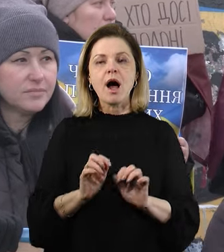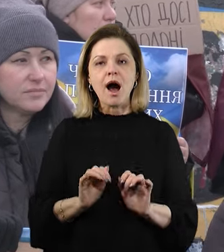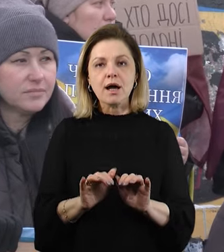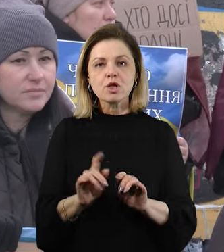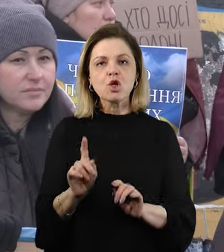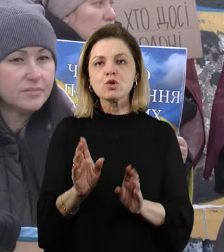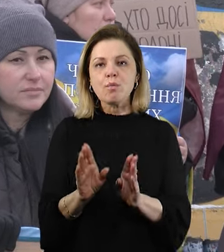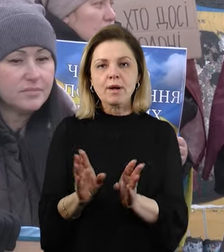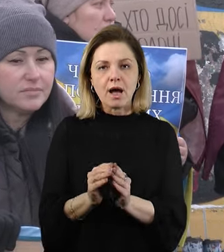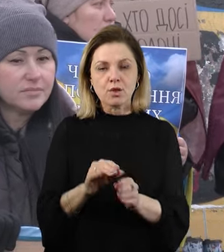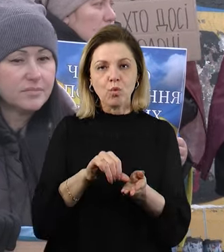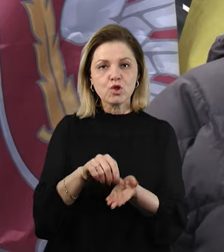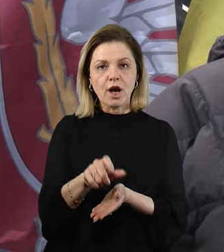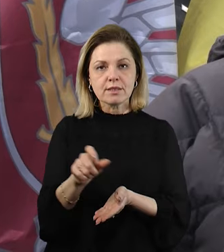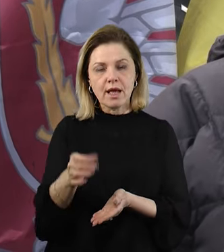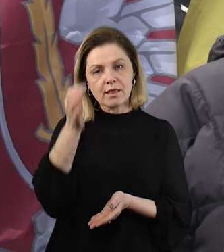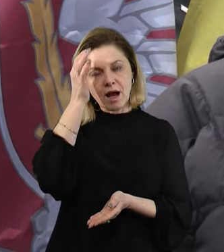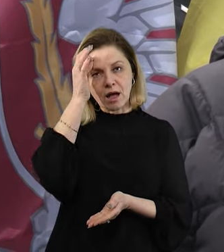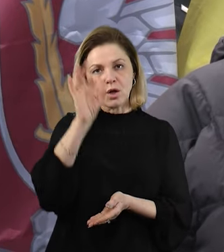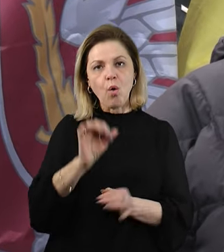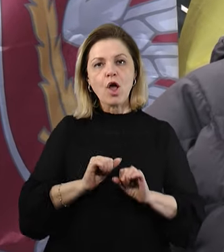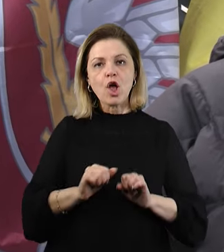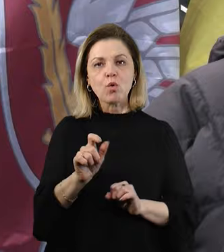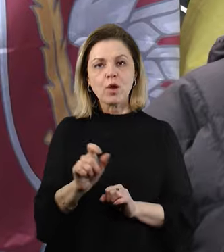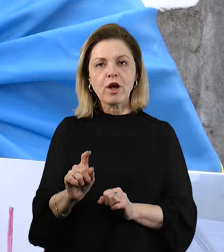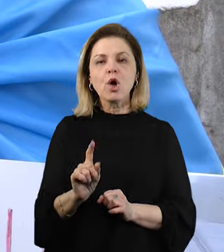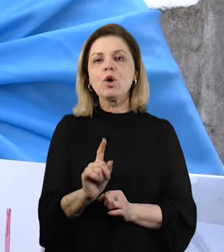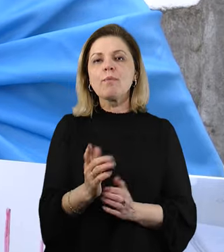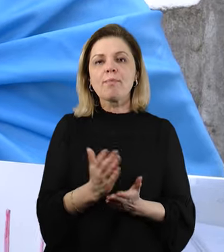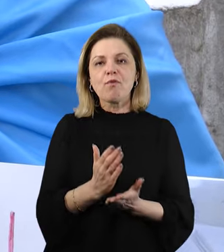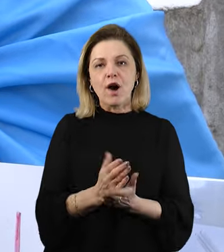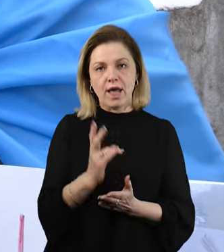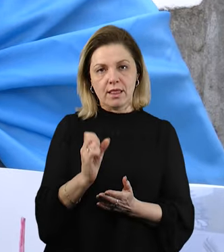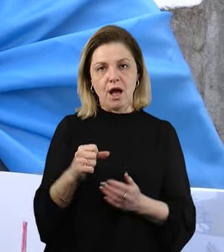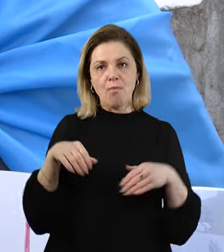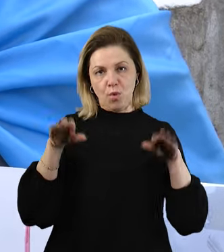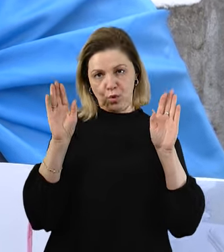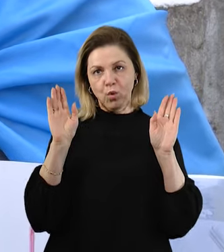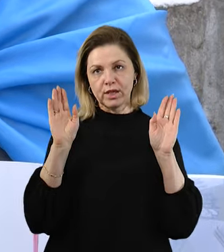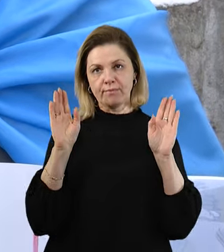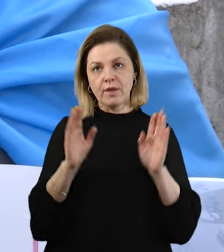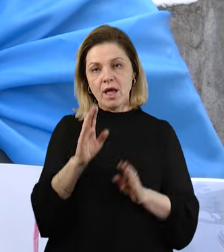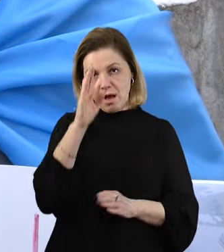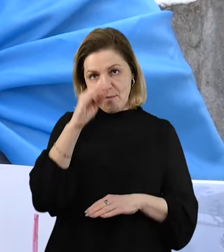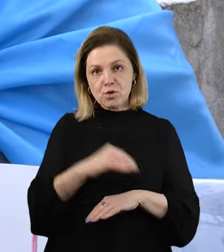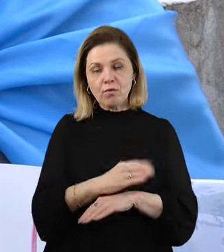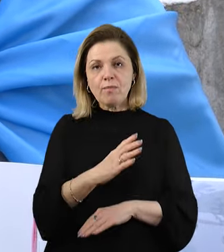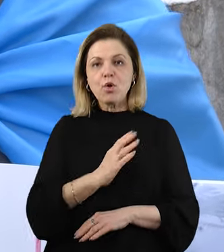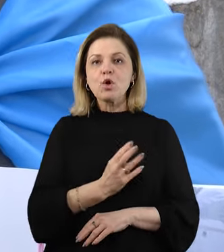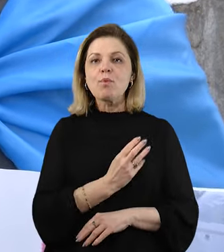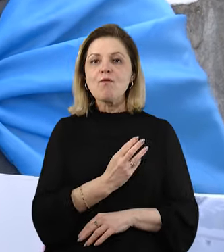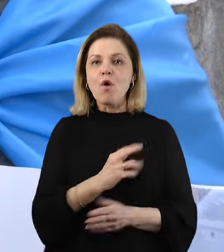разом з іншими учасниками нагадати про героїв, які перебувають у полоні. Він був добровольцем. З перших днів війни він